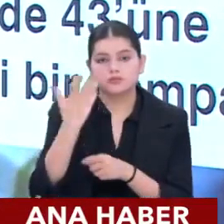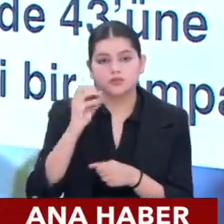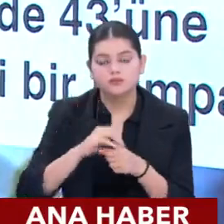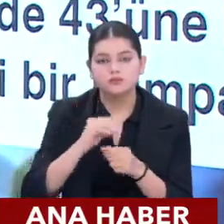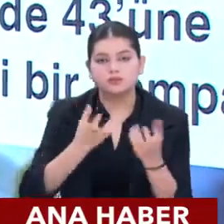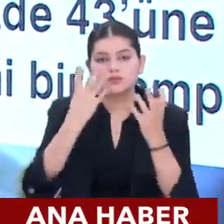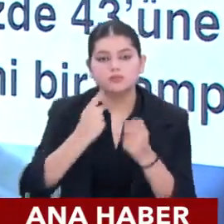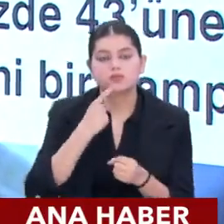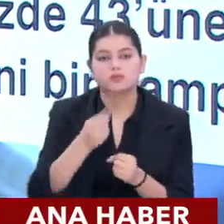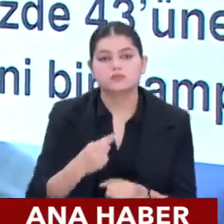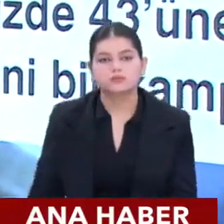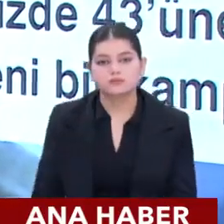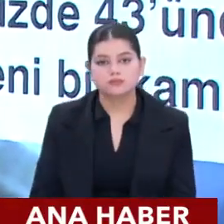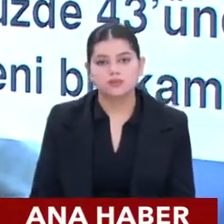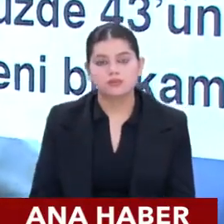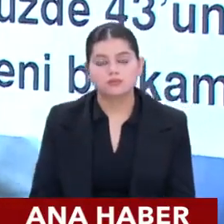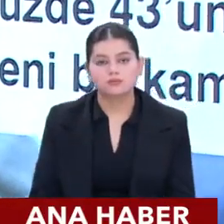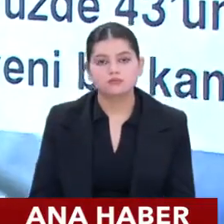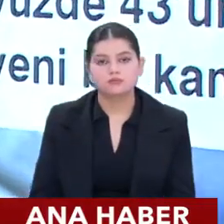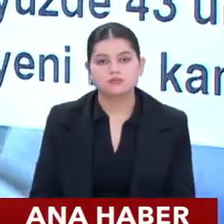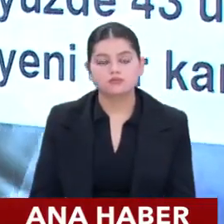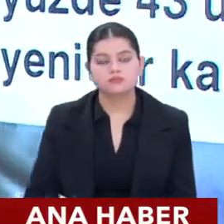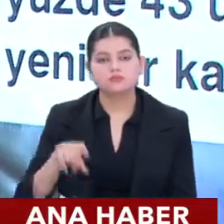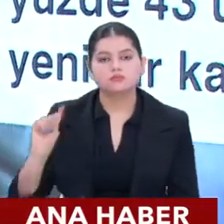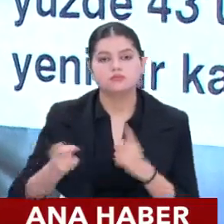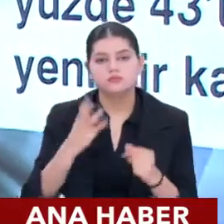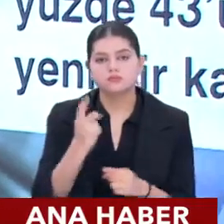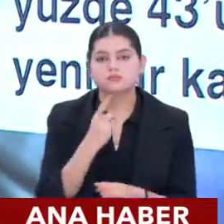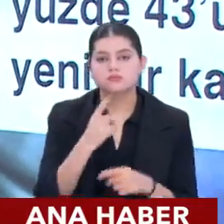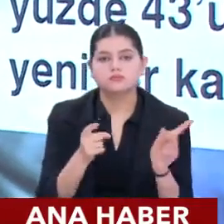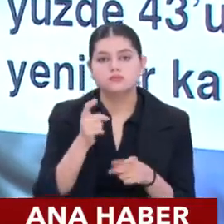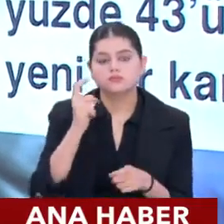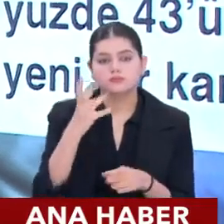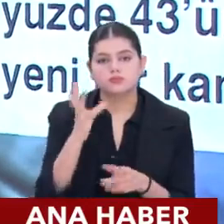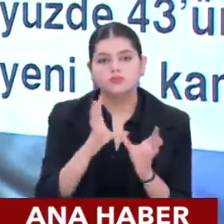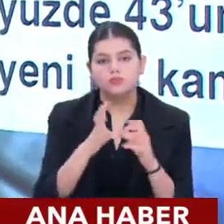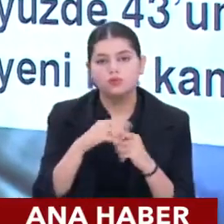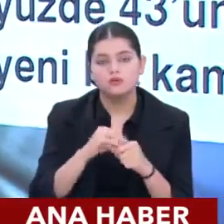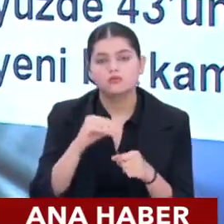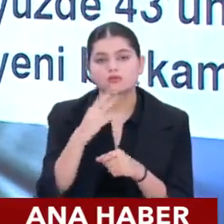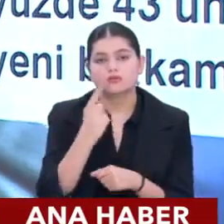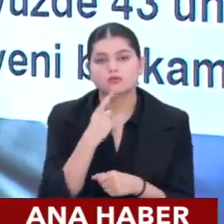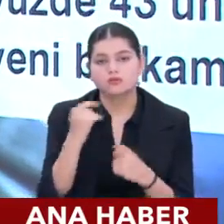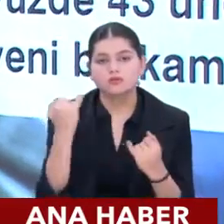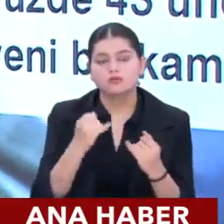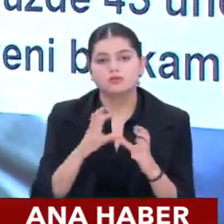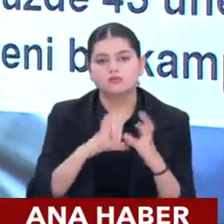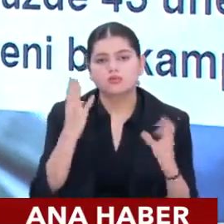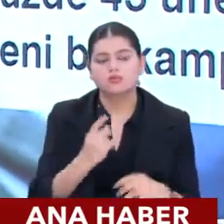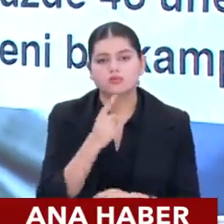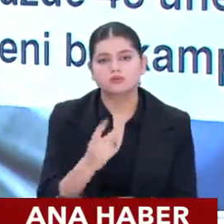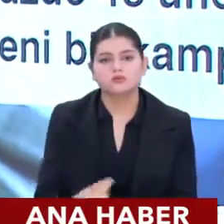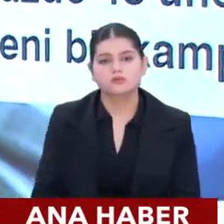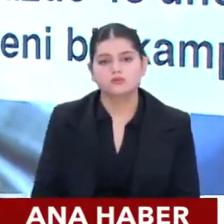beşinin sahibi olan kesim, yani yüzde beşlik dilim, diğer kalan yüzde doksan beşin toplam servetini tartacak kadar